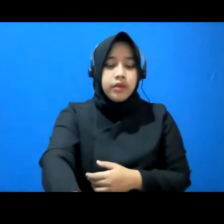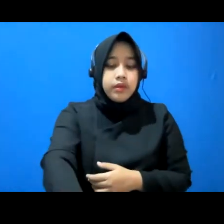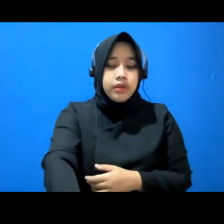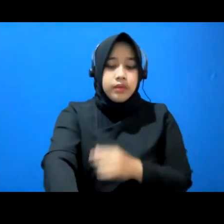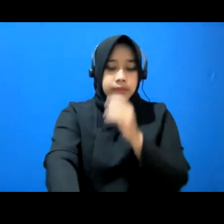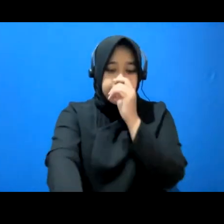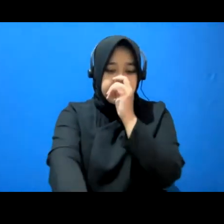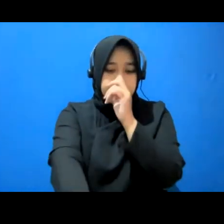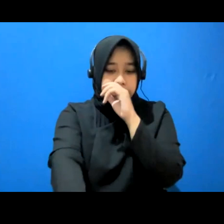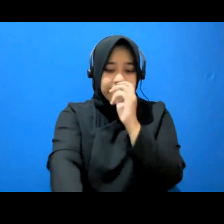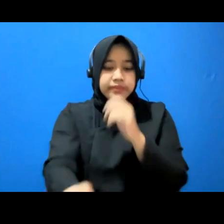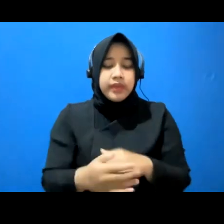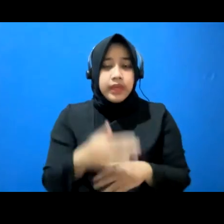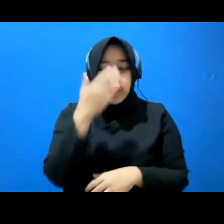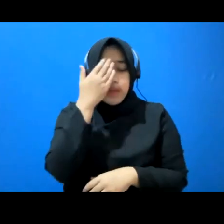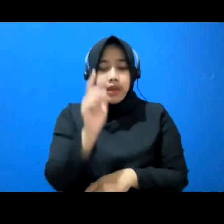Kenapa?